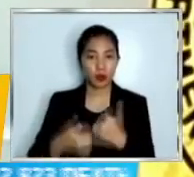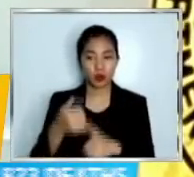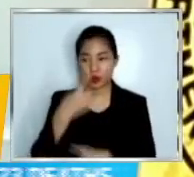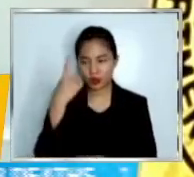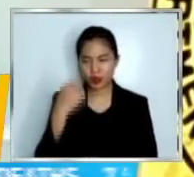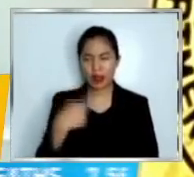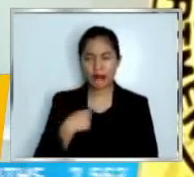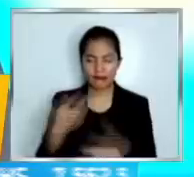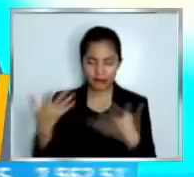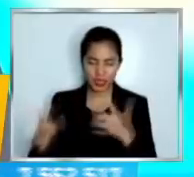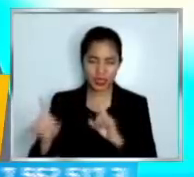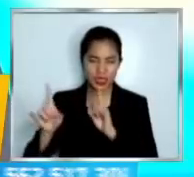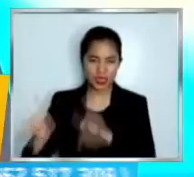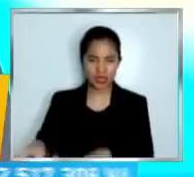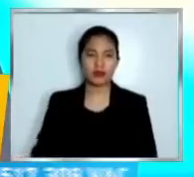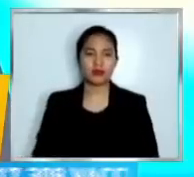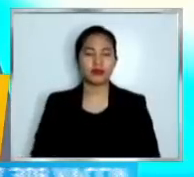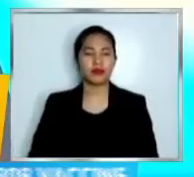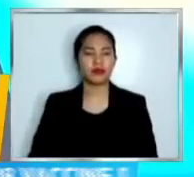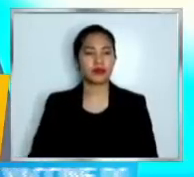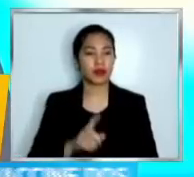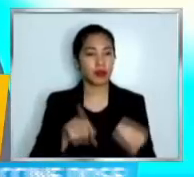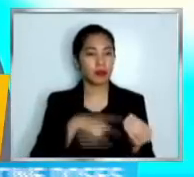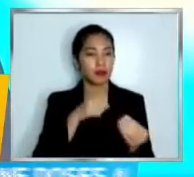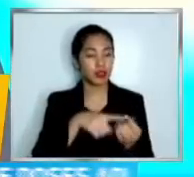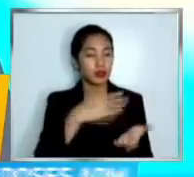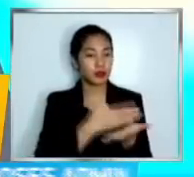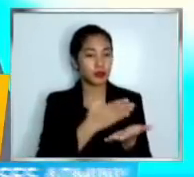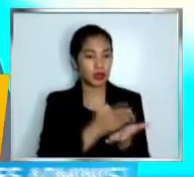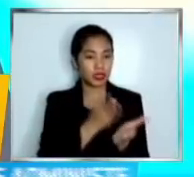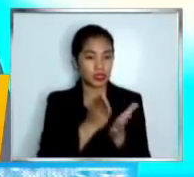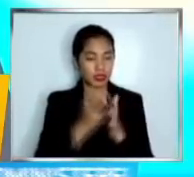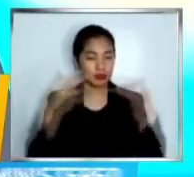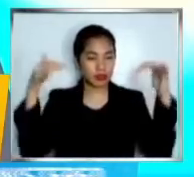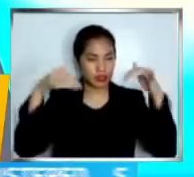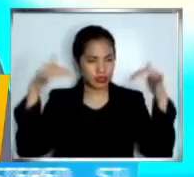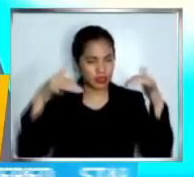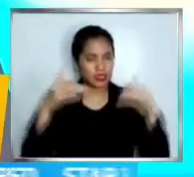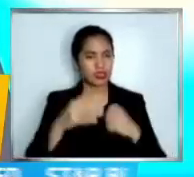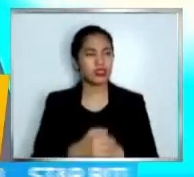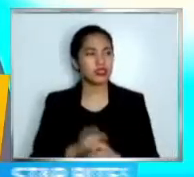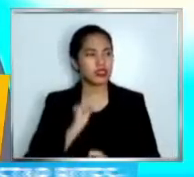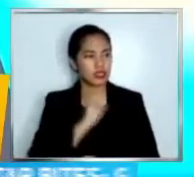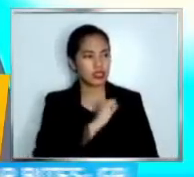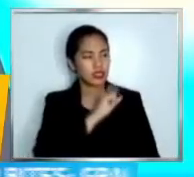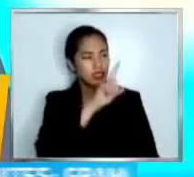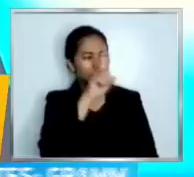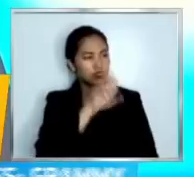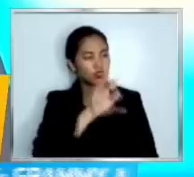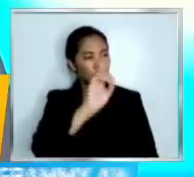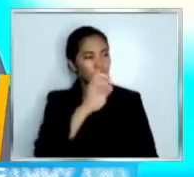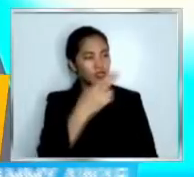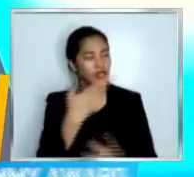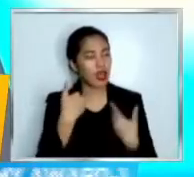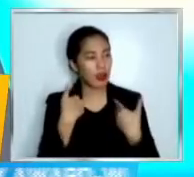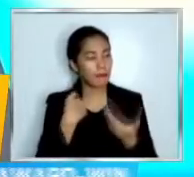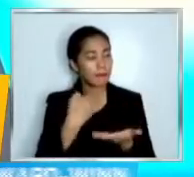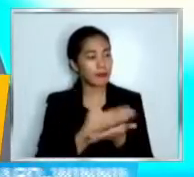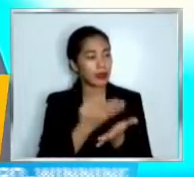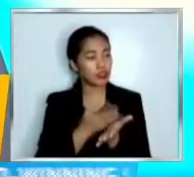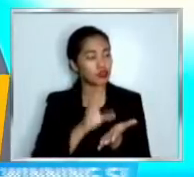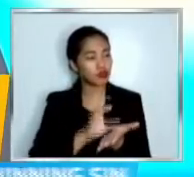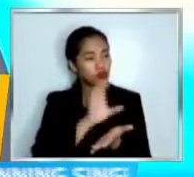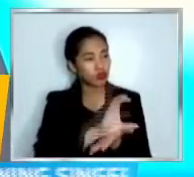Okay. Doon naman po sa budget hearing, natanong din sa Senado kung may pondo yung DOH na nakalaan para sa oral COVID-19 medicines. meron po ba?